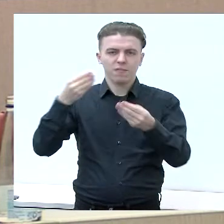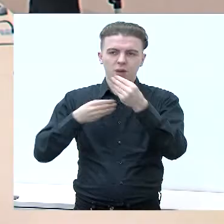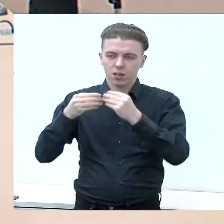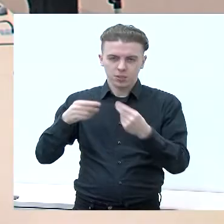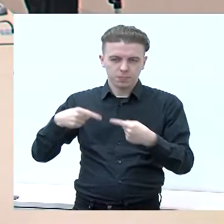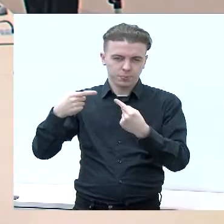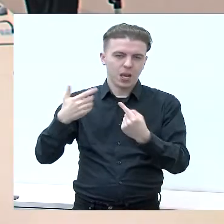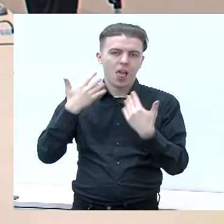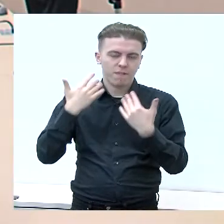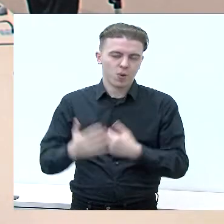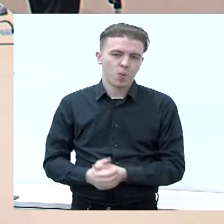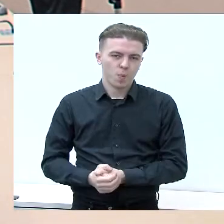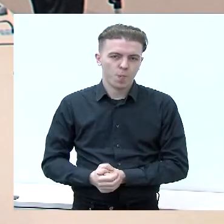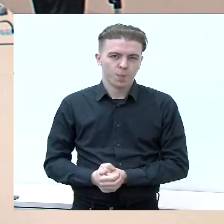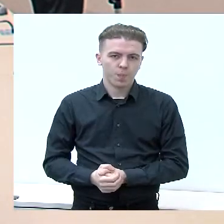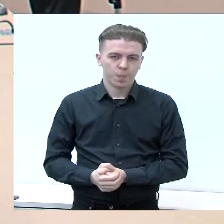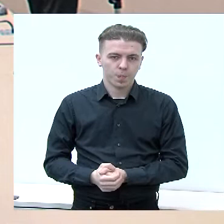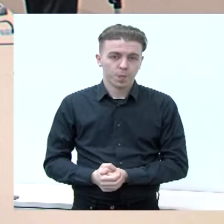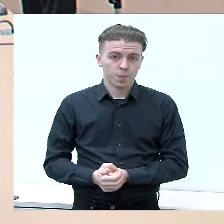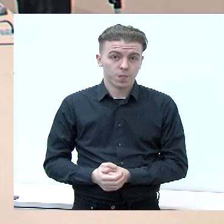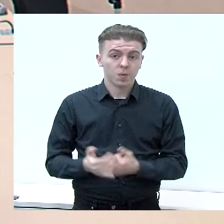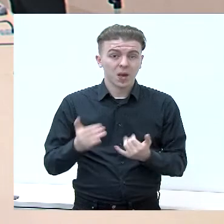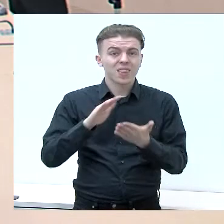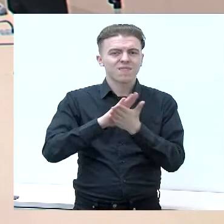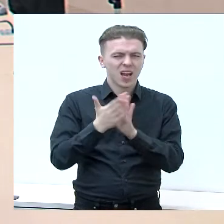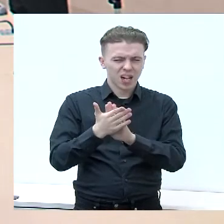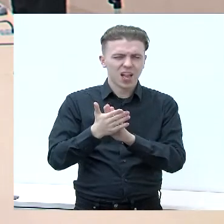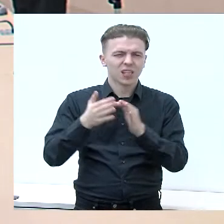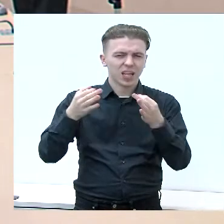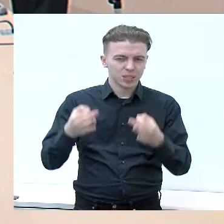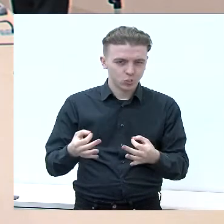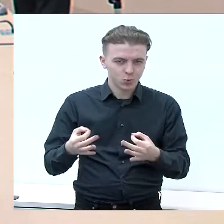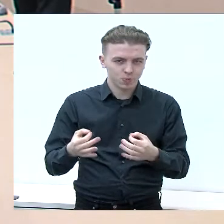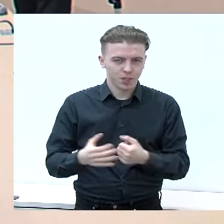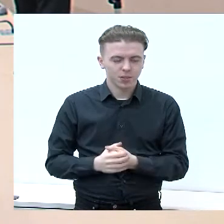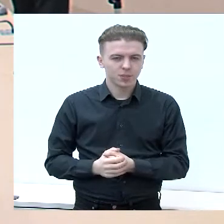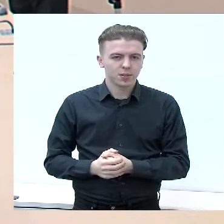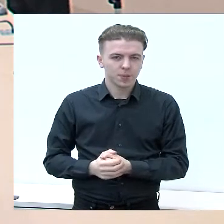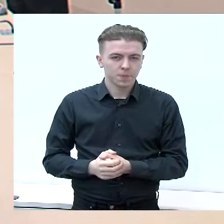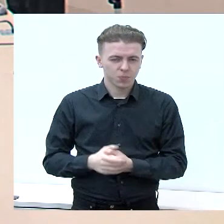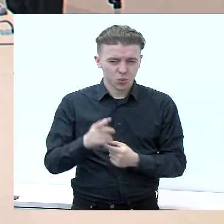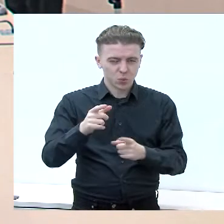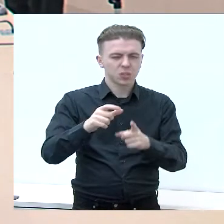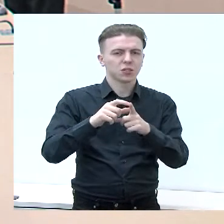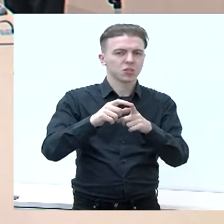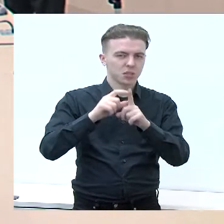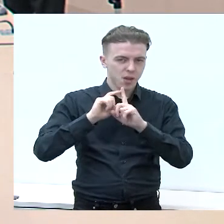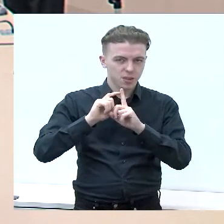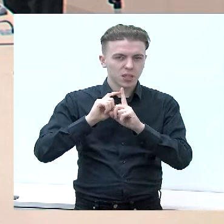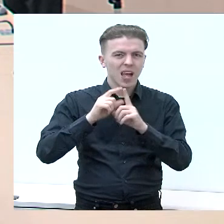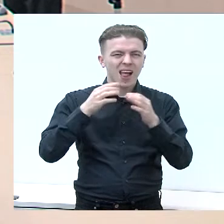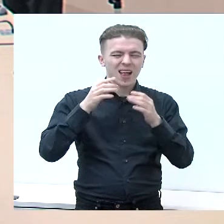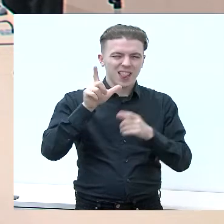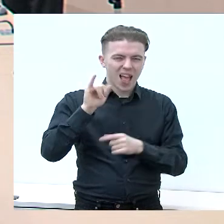Ir tvarka ir teisingumas, žadote sutvarkyti laisvės